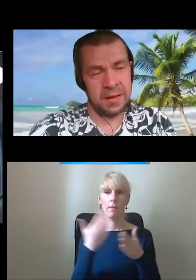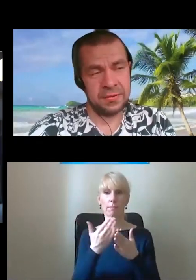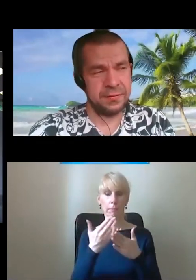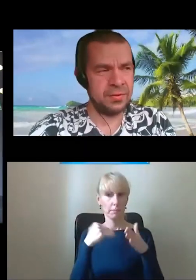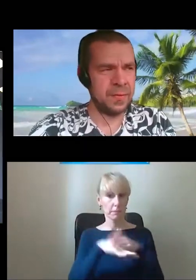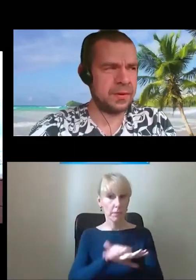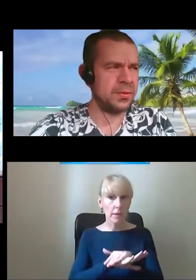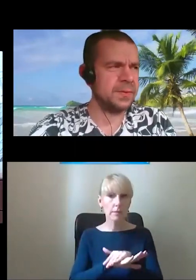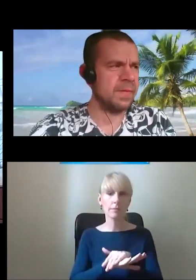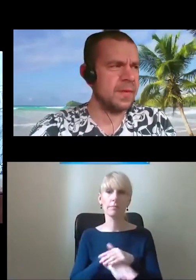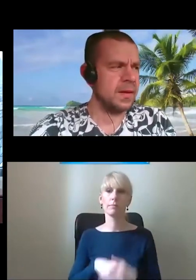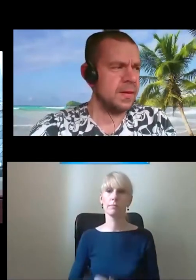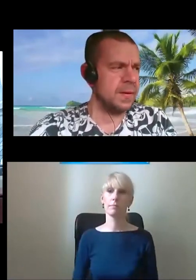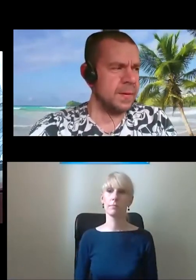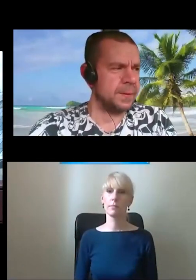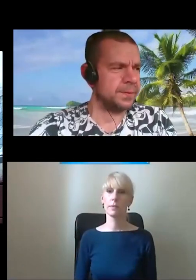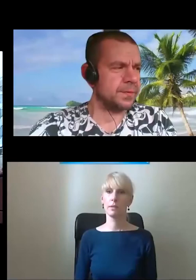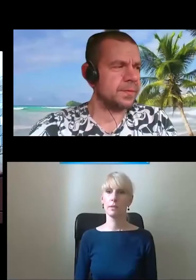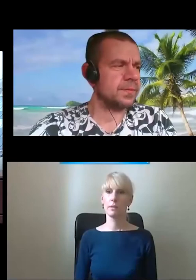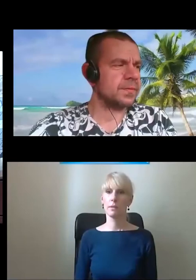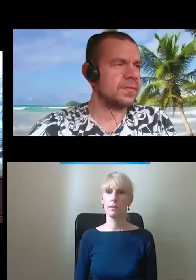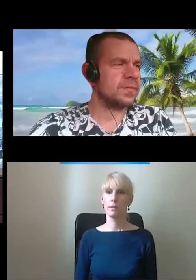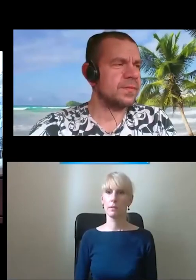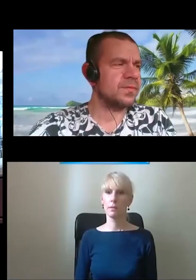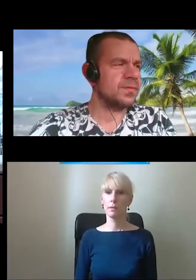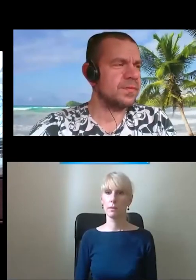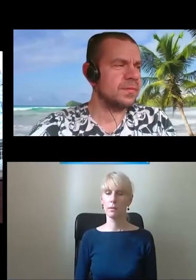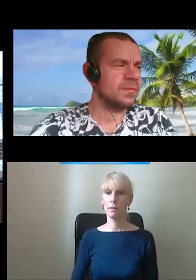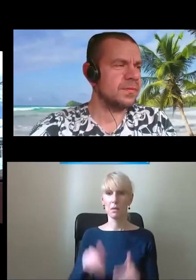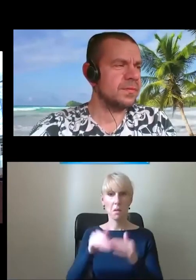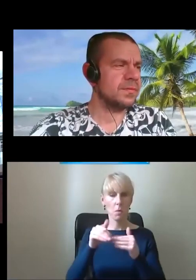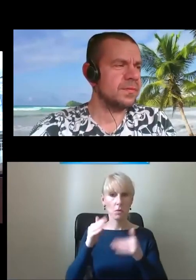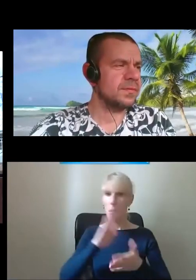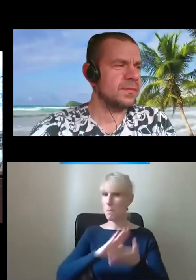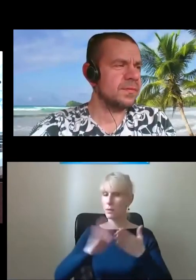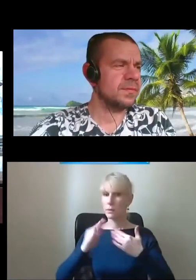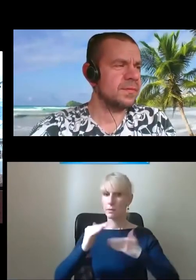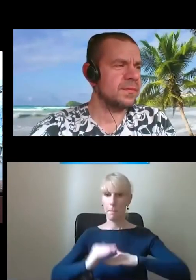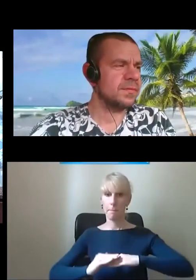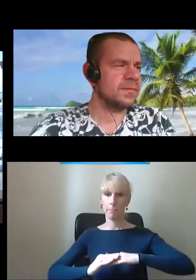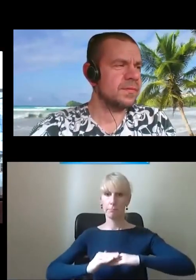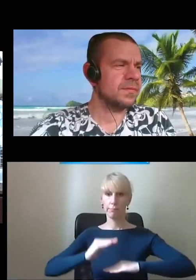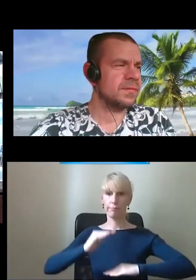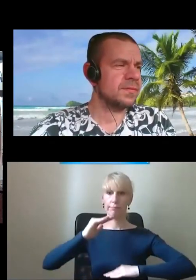Wyjście bardziej, w tym No, że można wyjechać bez platformy z centralnego, pytanie tylko, pytanie, czy to działa.